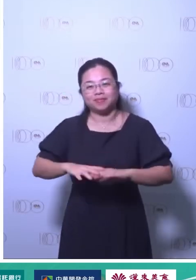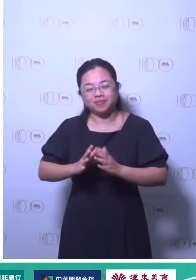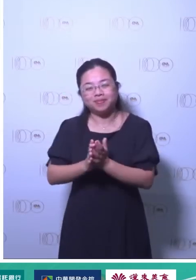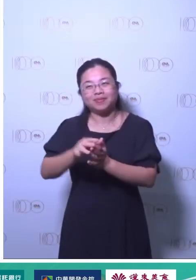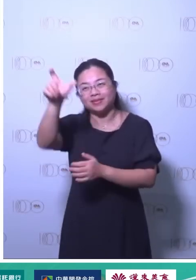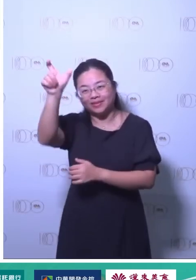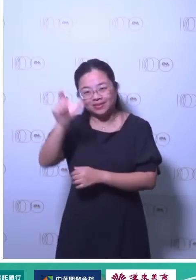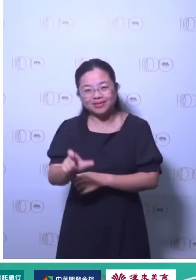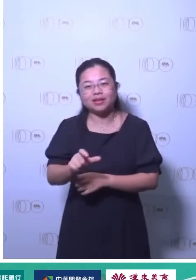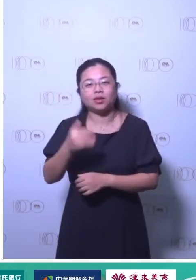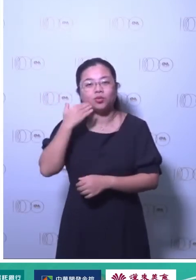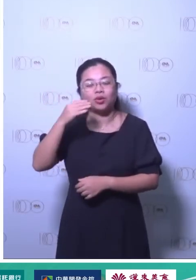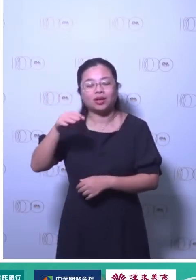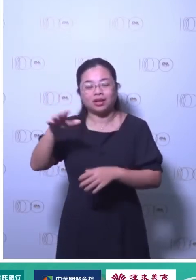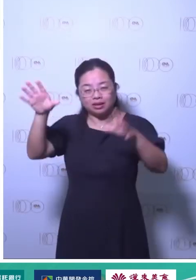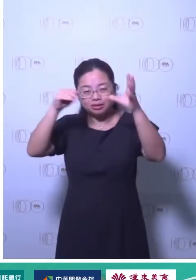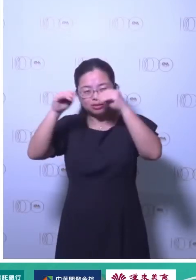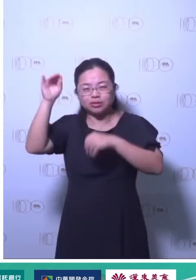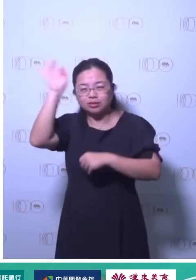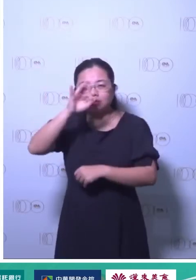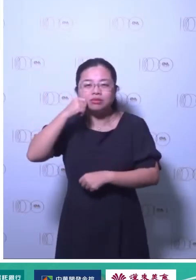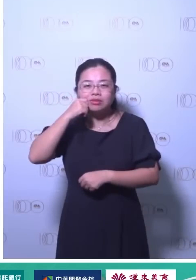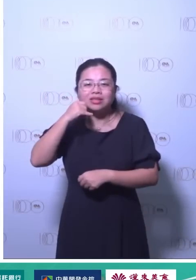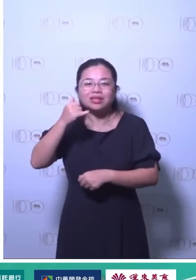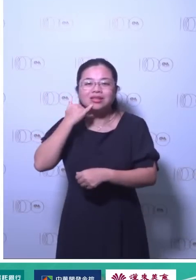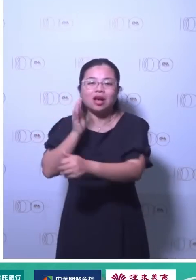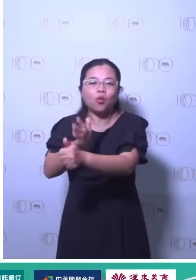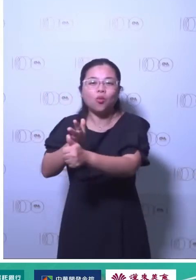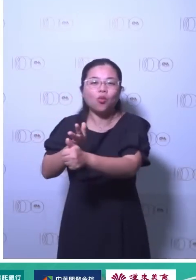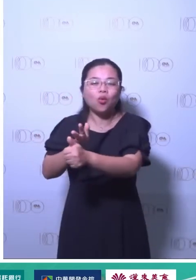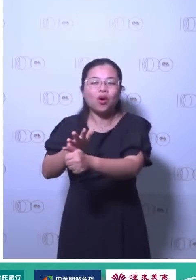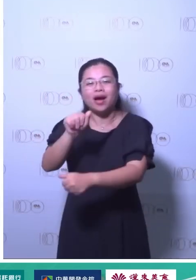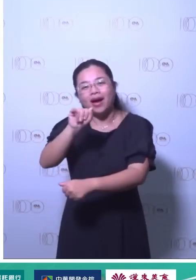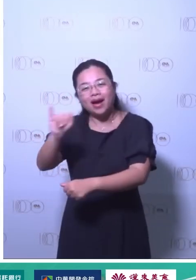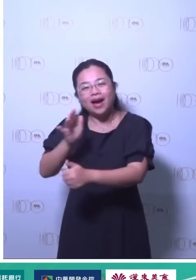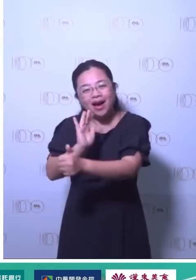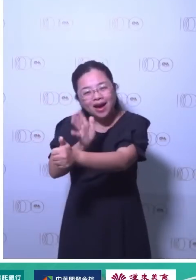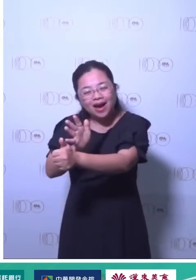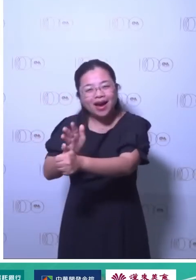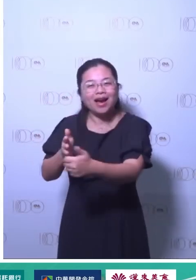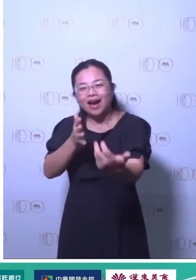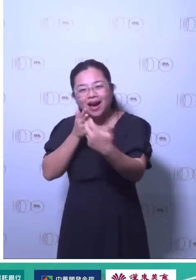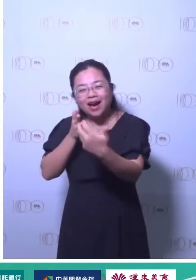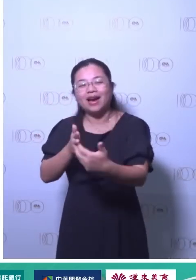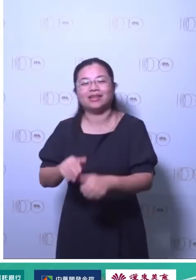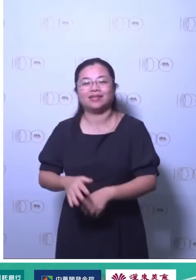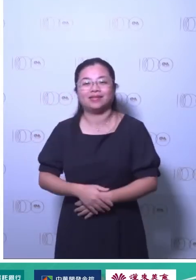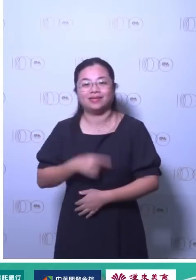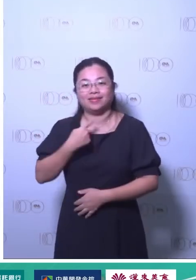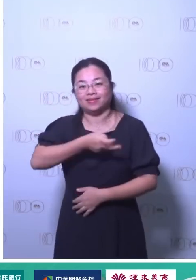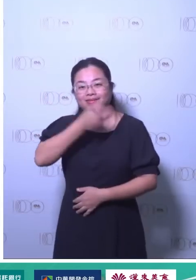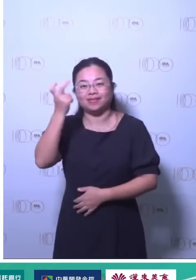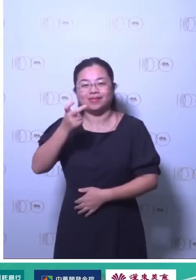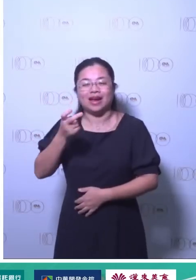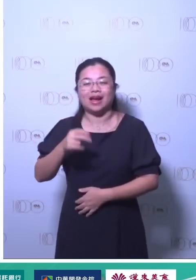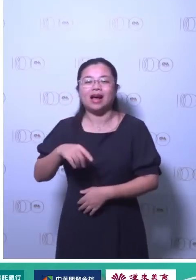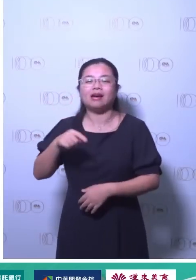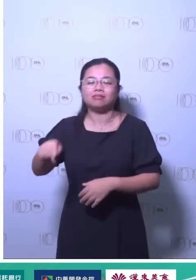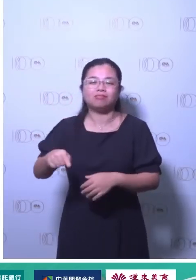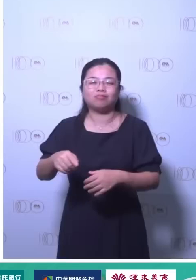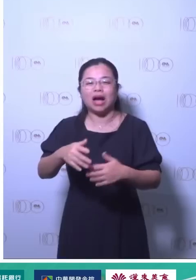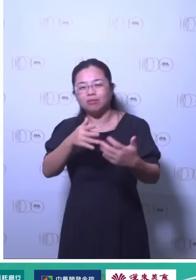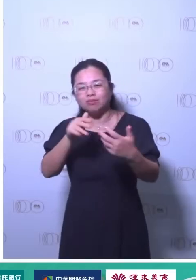大家把它当作你的书签有时候我们看网页把它当书签书签意思是说想到想要看一些静音相关就点进去看一下